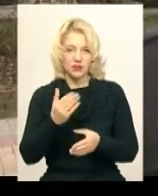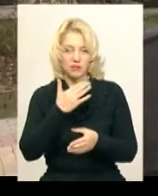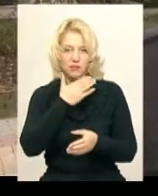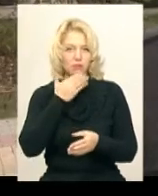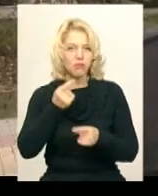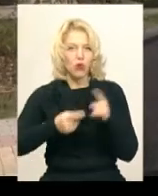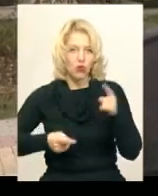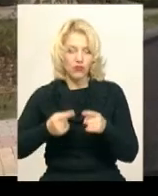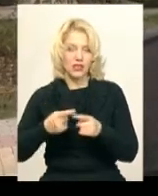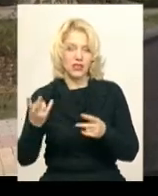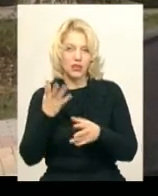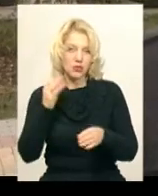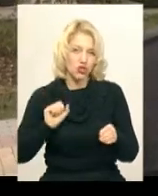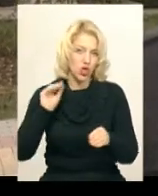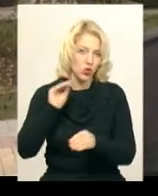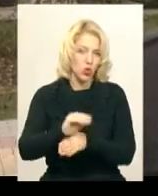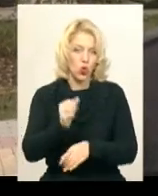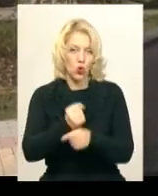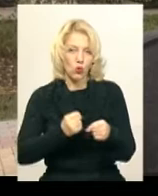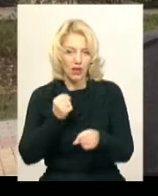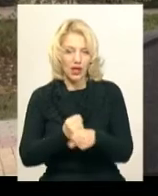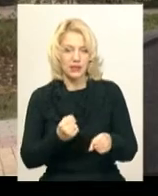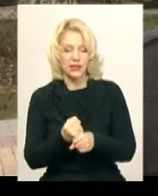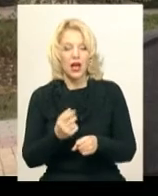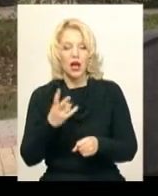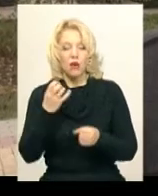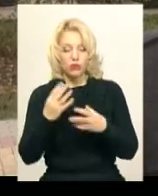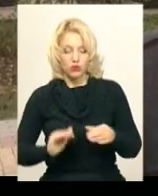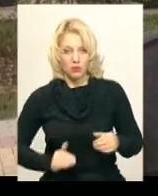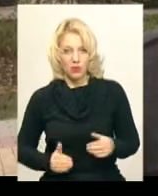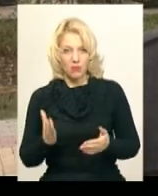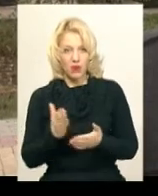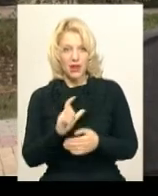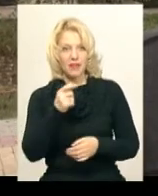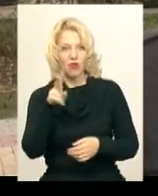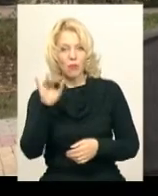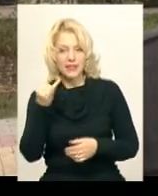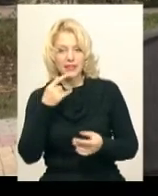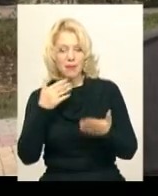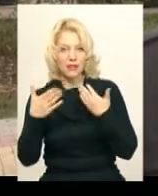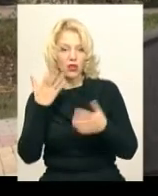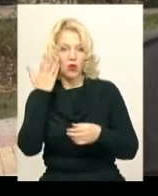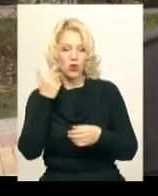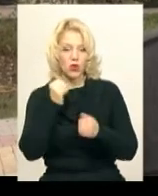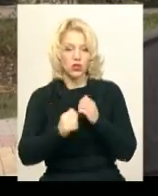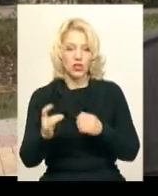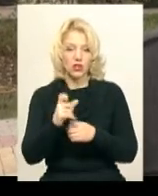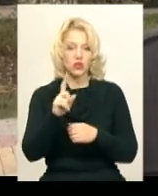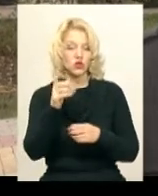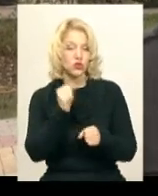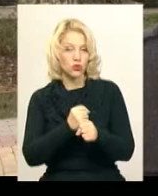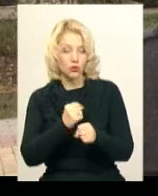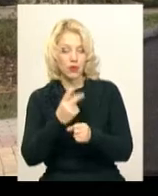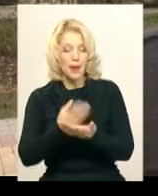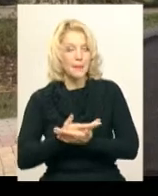дороблятись і дошліфовуватись. Просто підрядник має такий європейський підхід, що кожного разу, коли вони щось зробили, вони